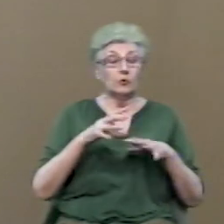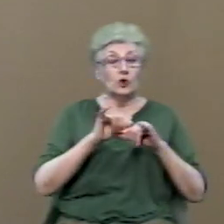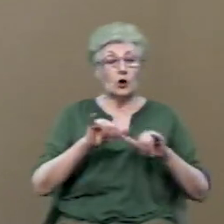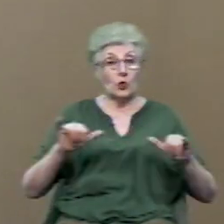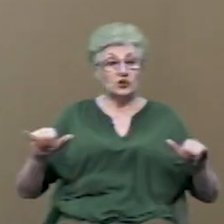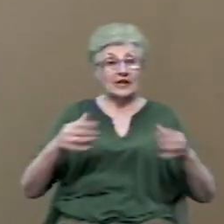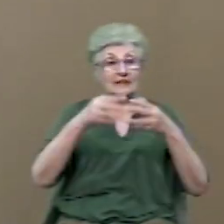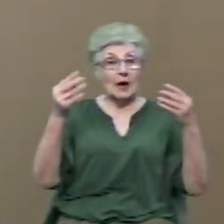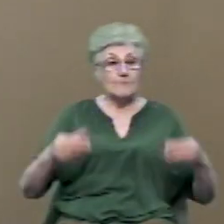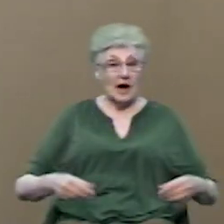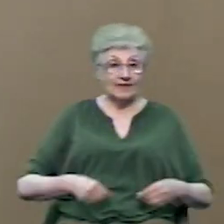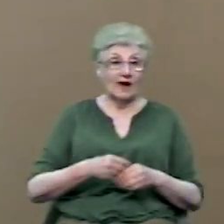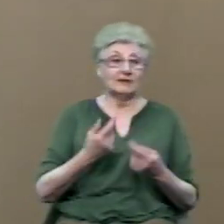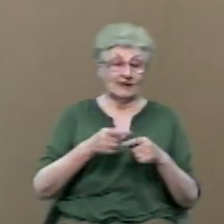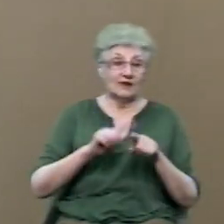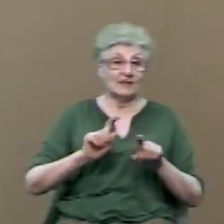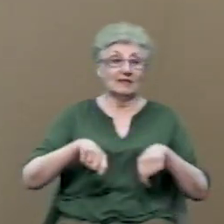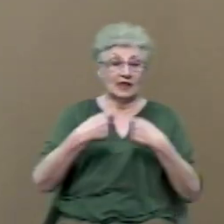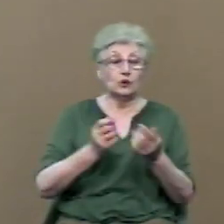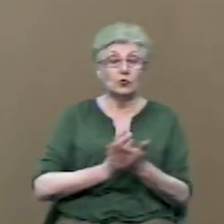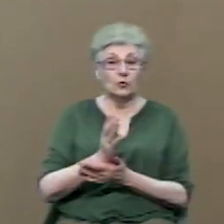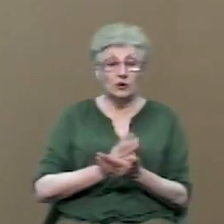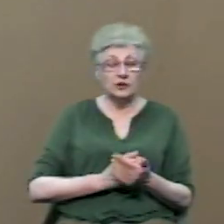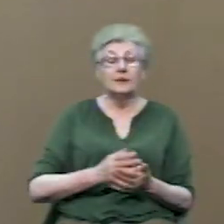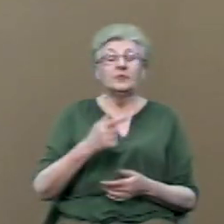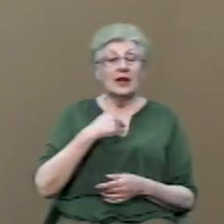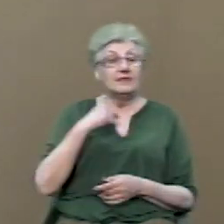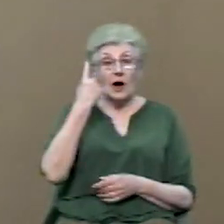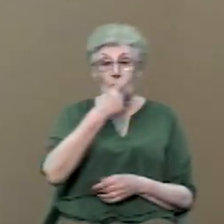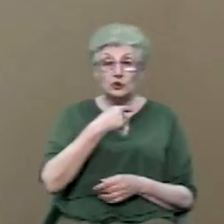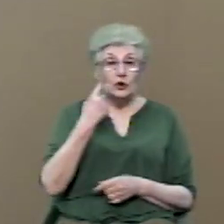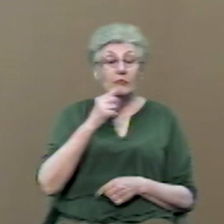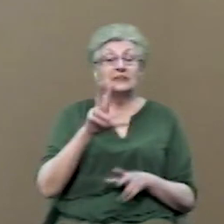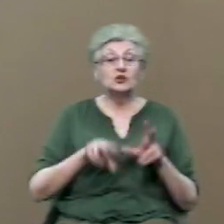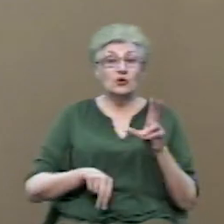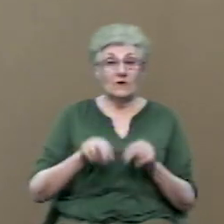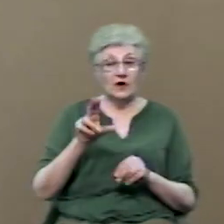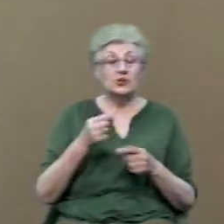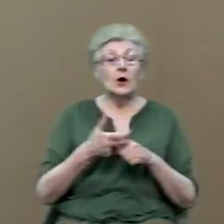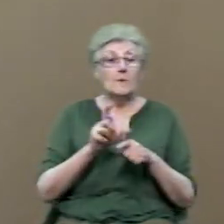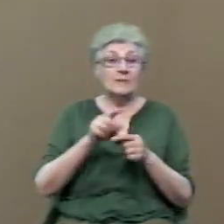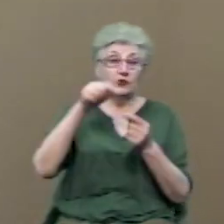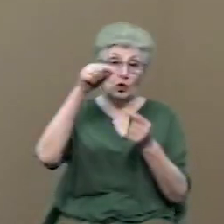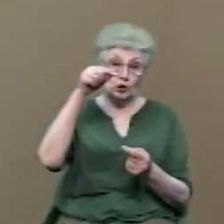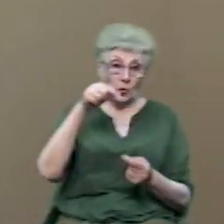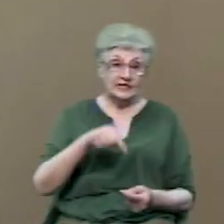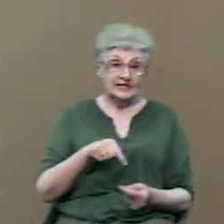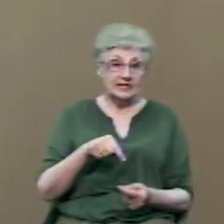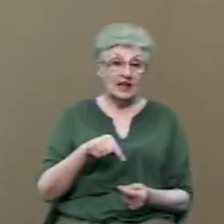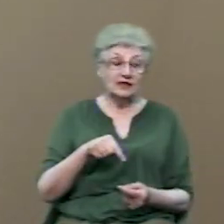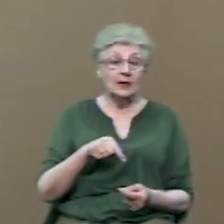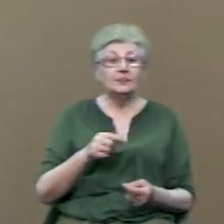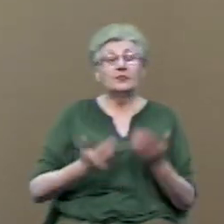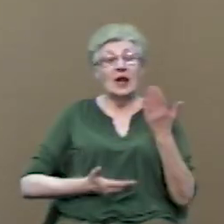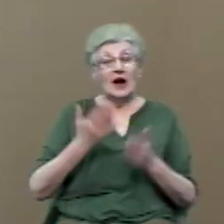існують безсперечно? Чи я особисто вважаю це більш доцільним? Так. Але